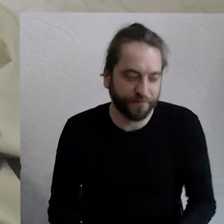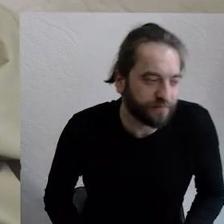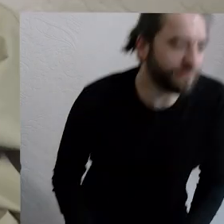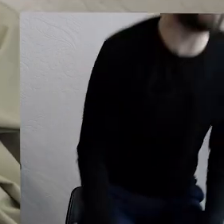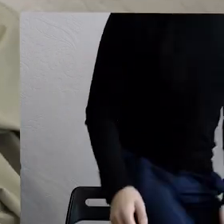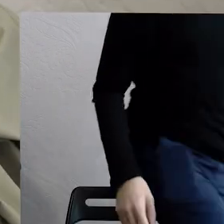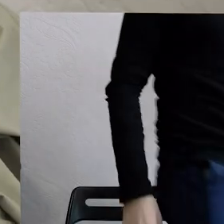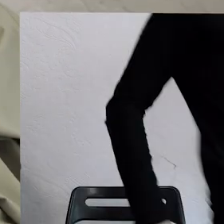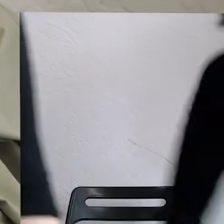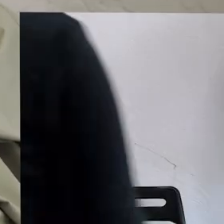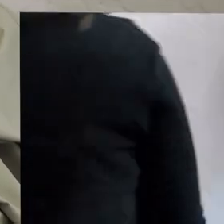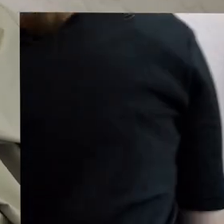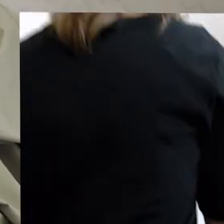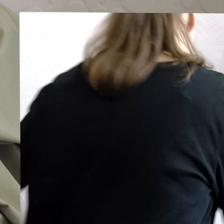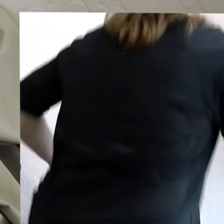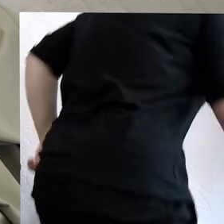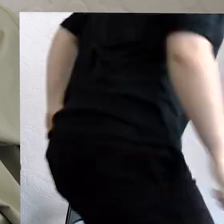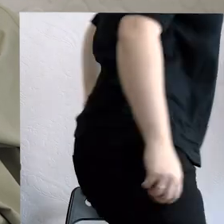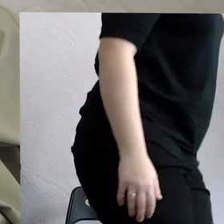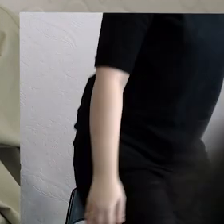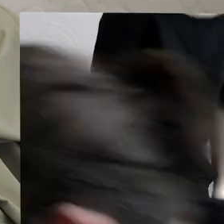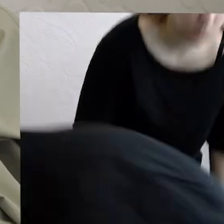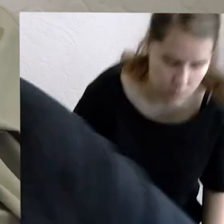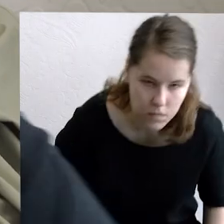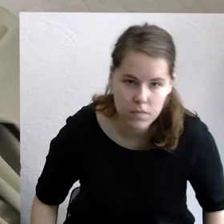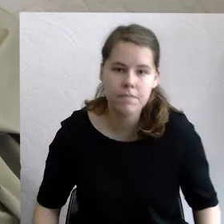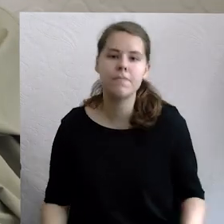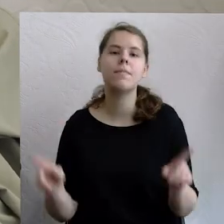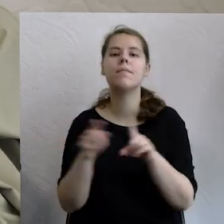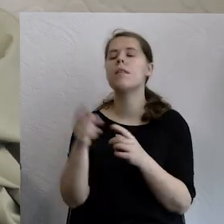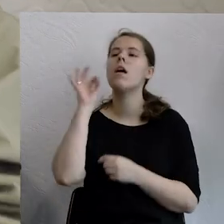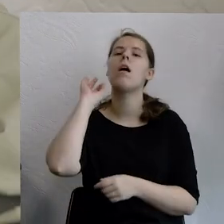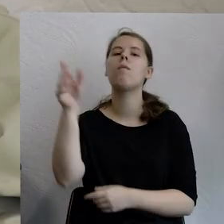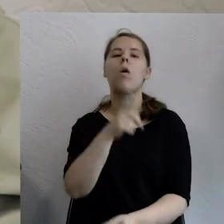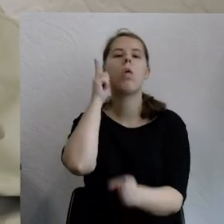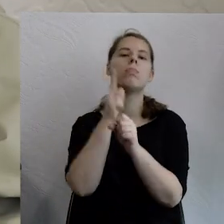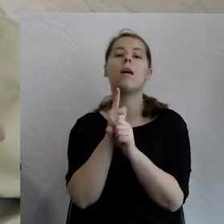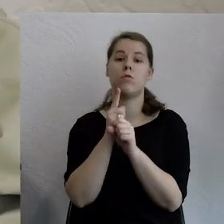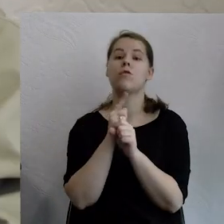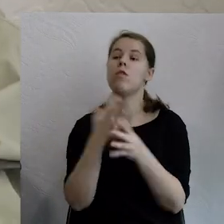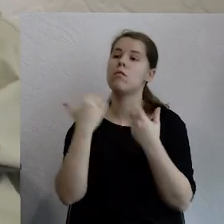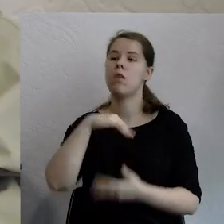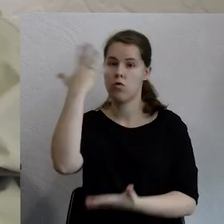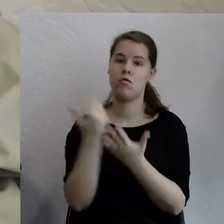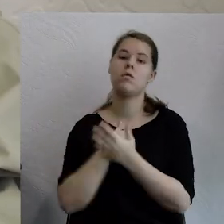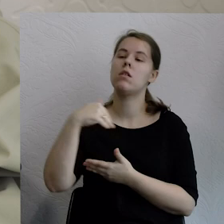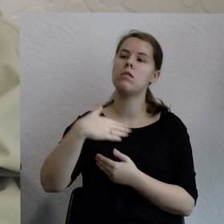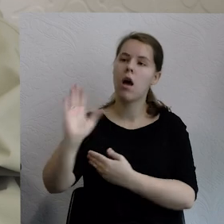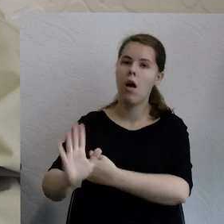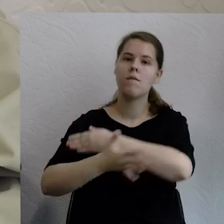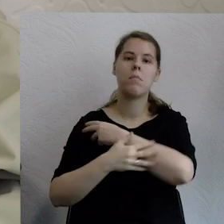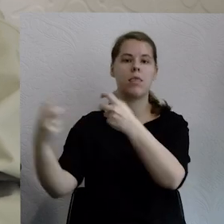o tym, na ile korzystają z wsparcia cyfrowego, a na ile to wsparcie jest